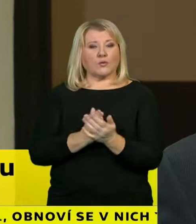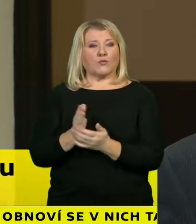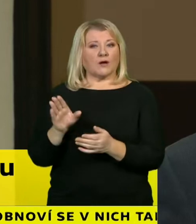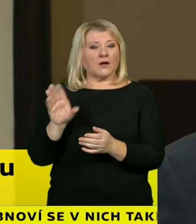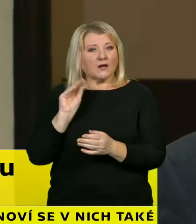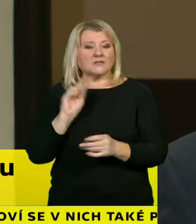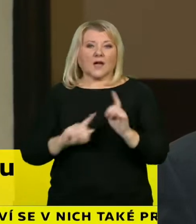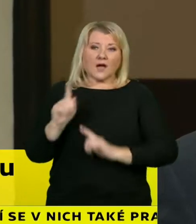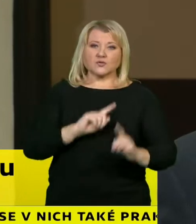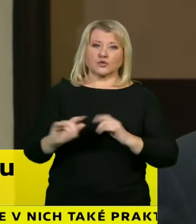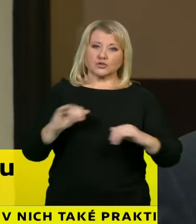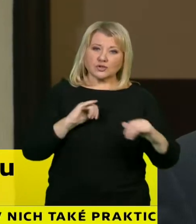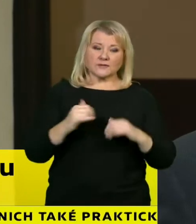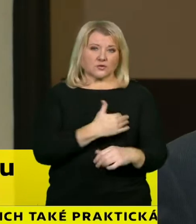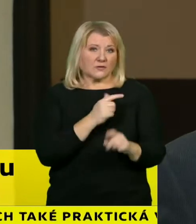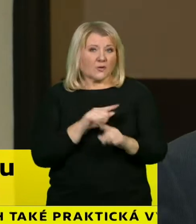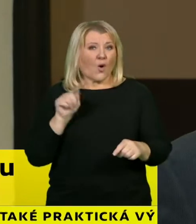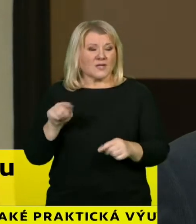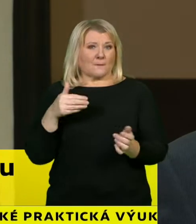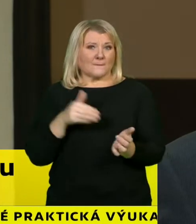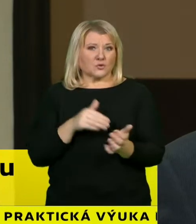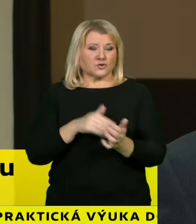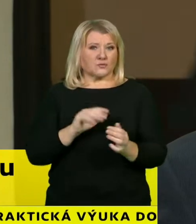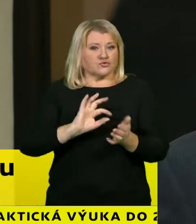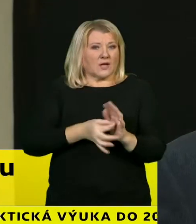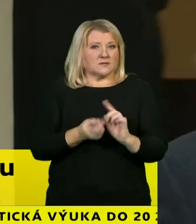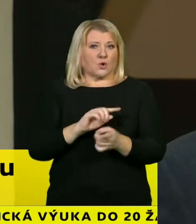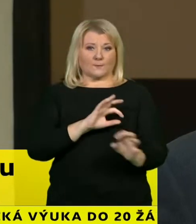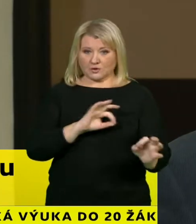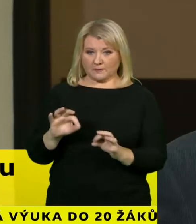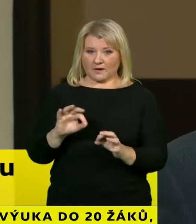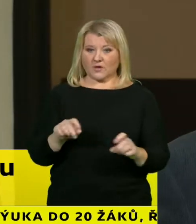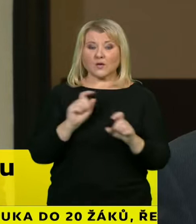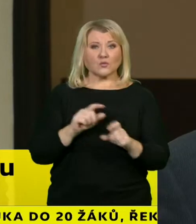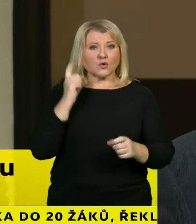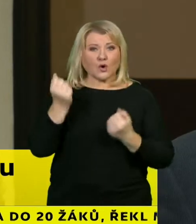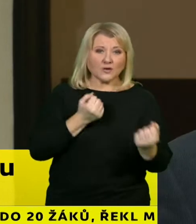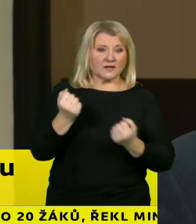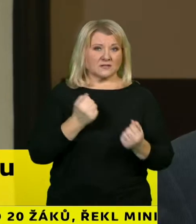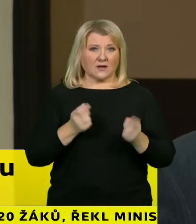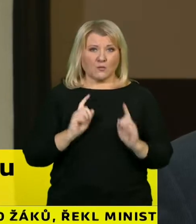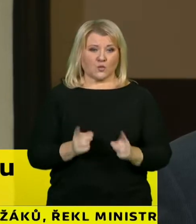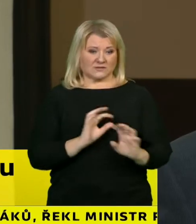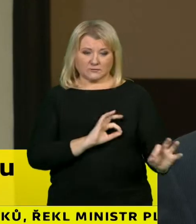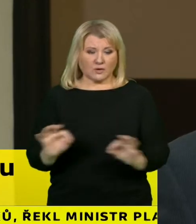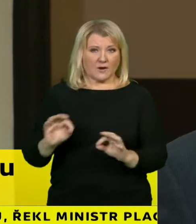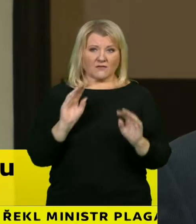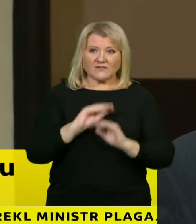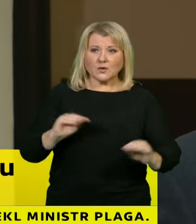potřebují čas na přípravu. Představte si, že je potřeba organizačně nachystat celou tu výuku.